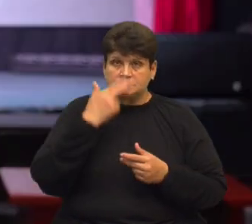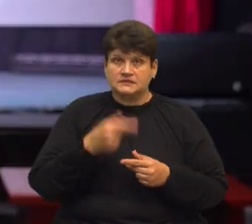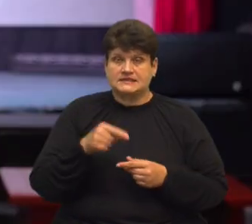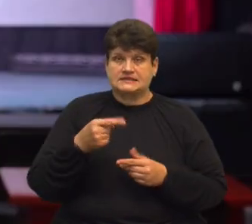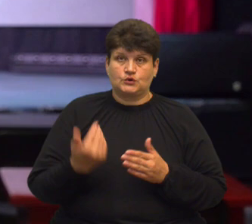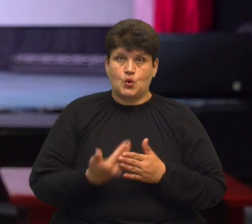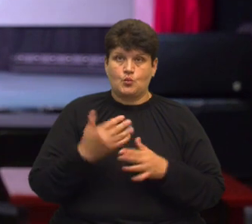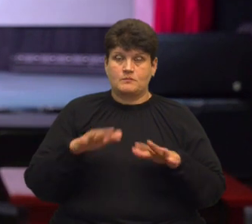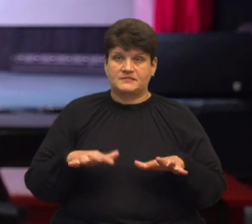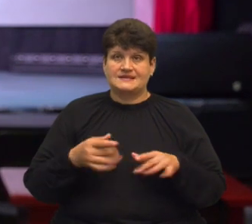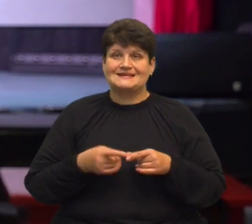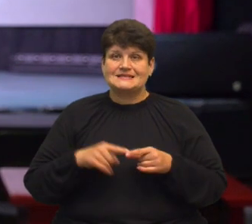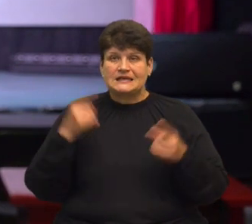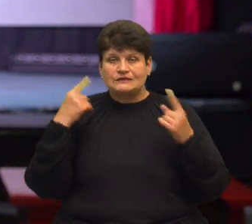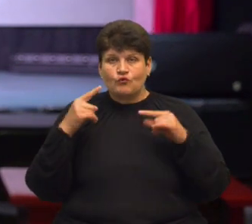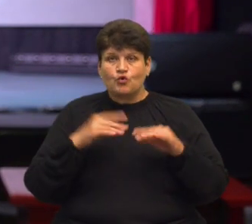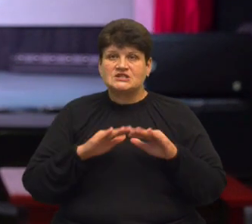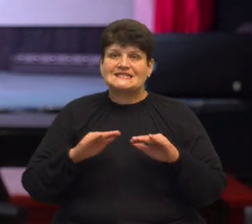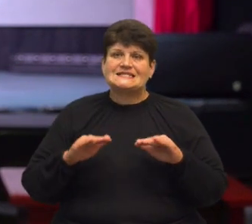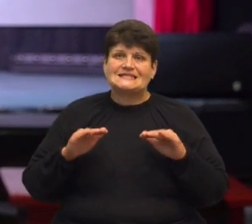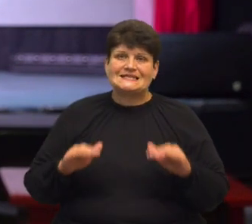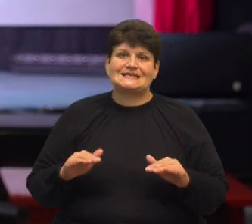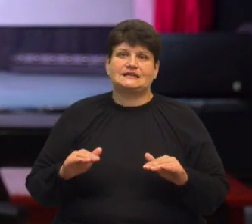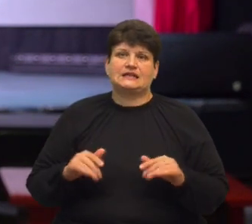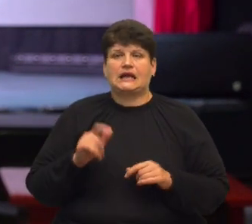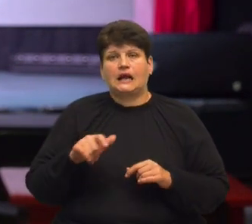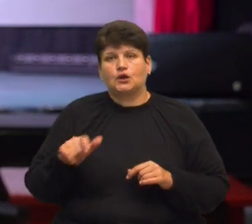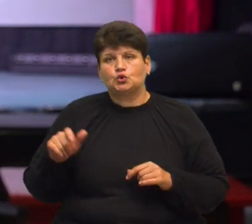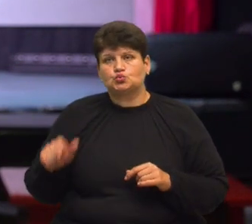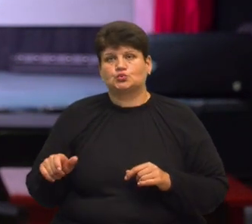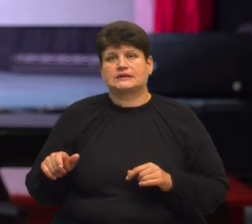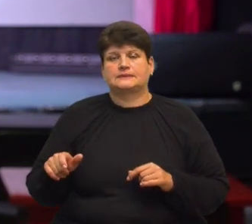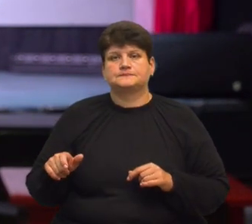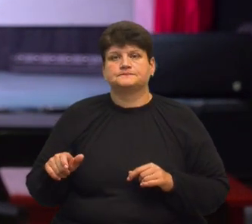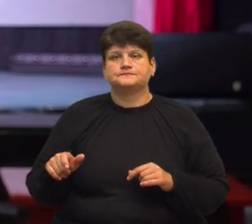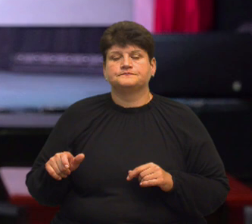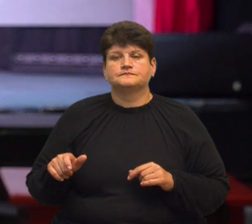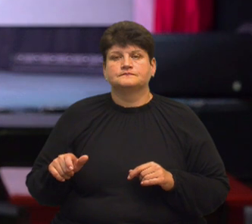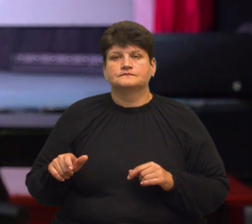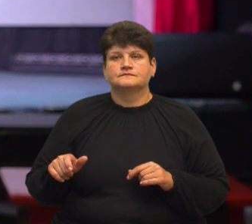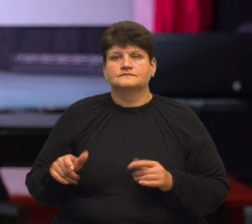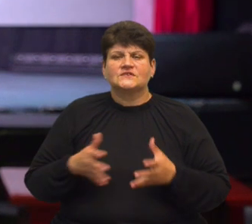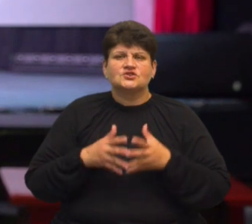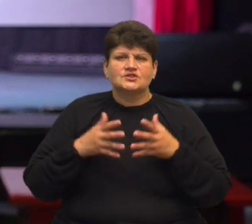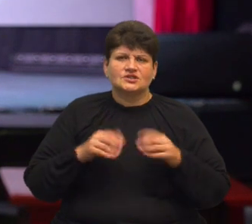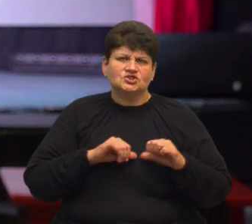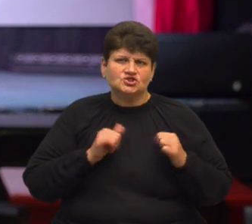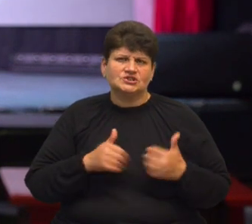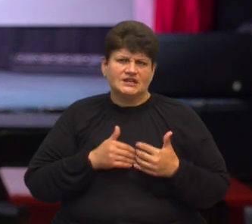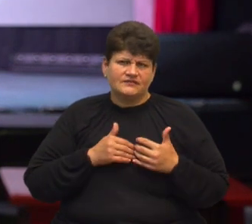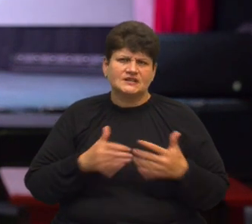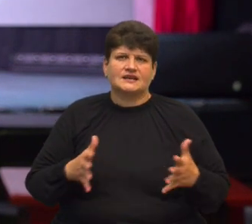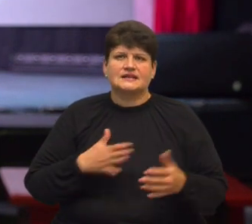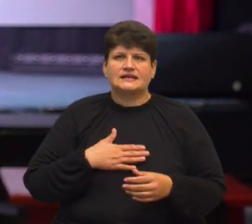місті. Це творчість і діти, і люди, які ширі і відкриті, незважаючи на наші